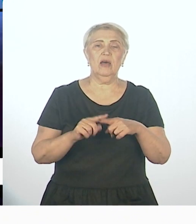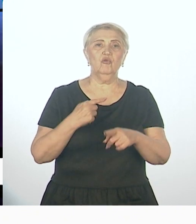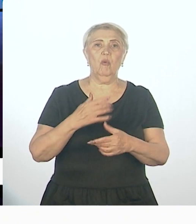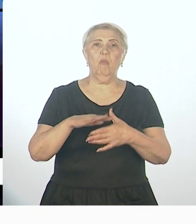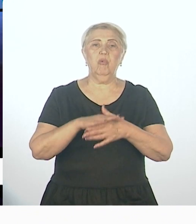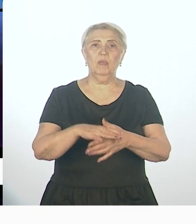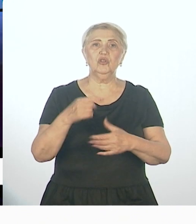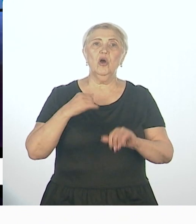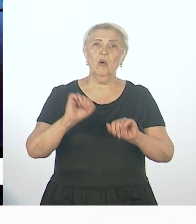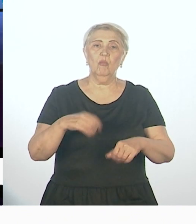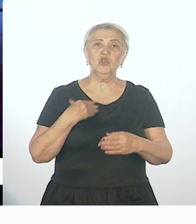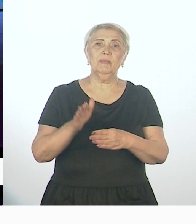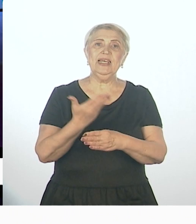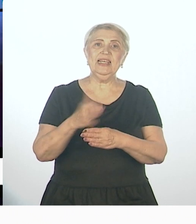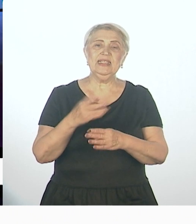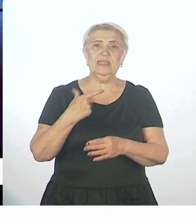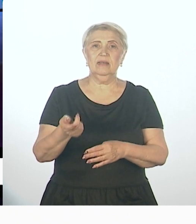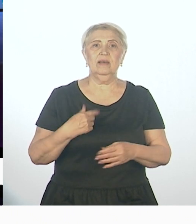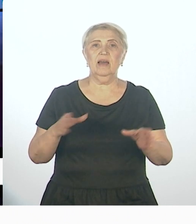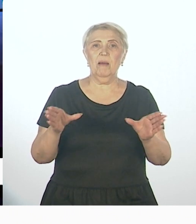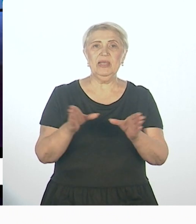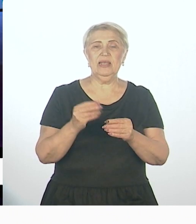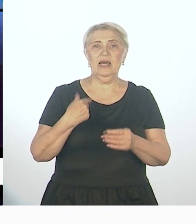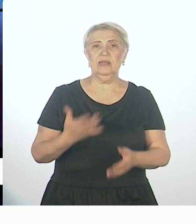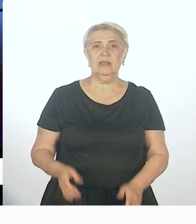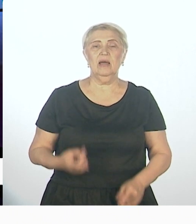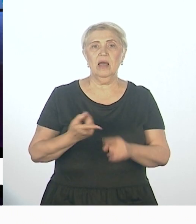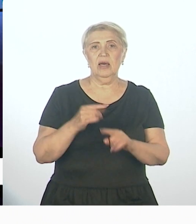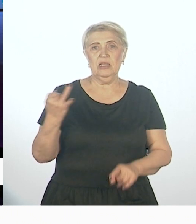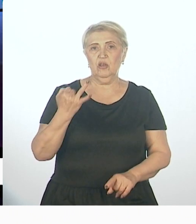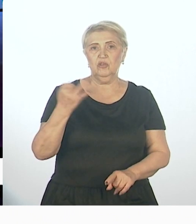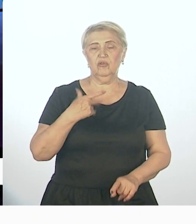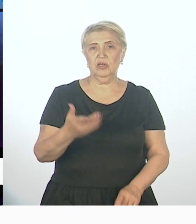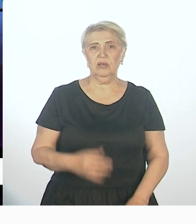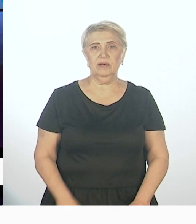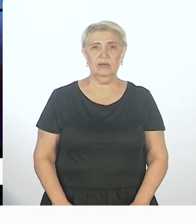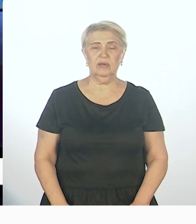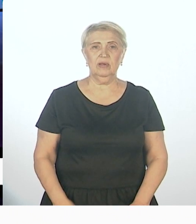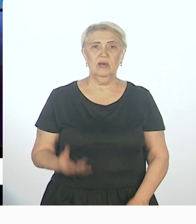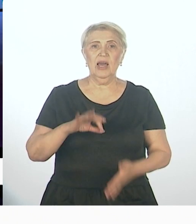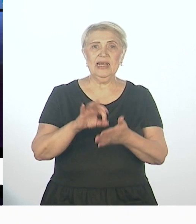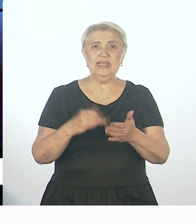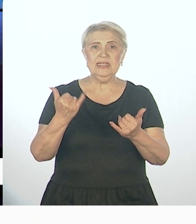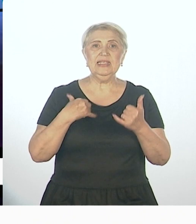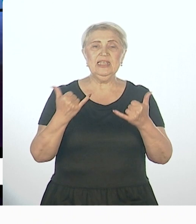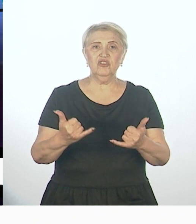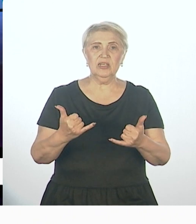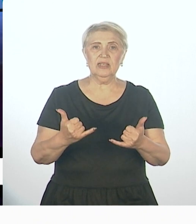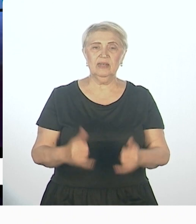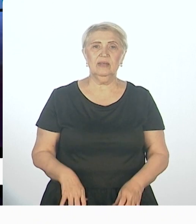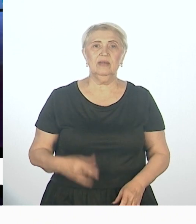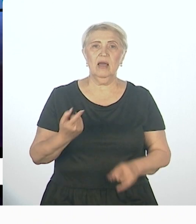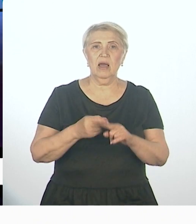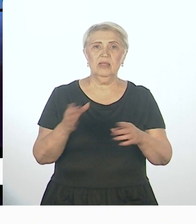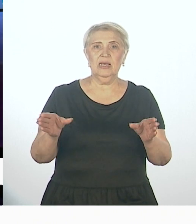ею делиться, и делиться можем, объединяясь. И эта история, на самом деле, не здесь и сейчас, она строилась давно, по крайней мере, в соединении